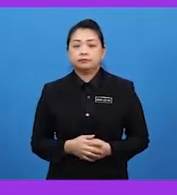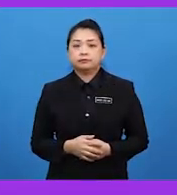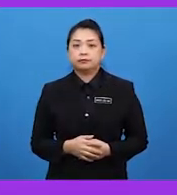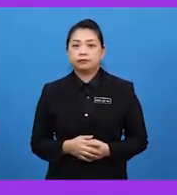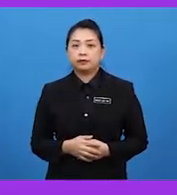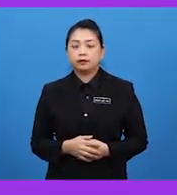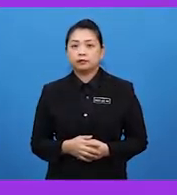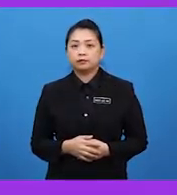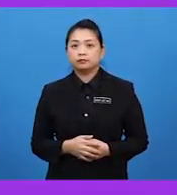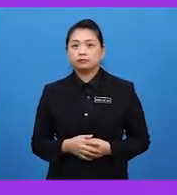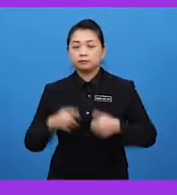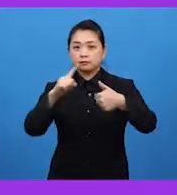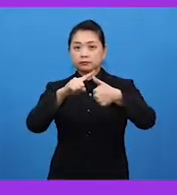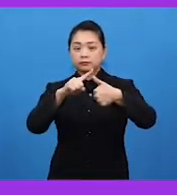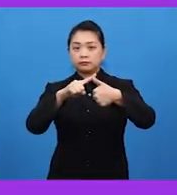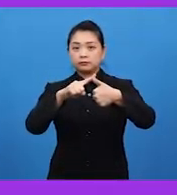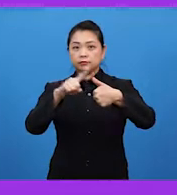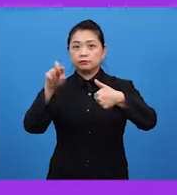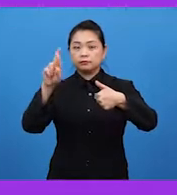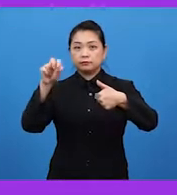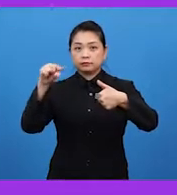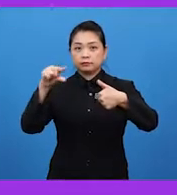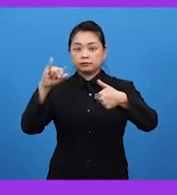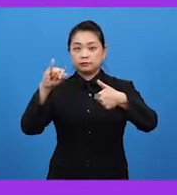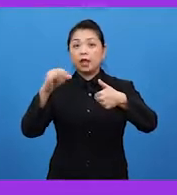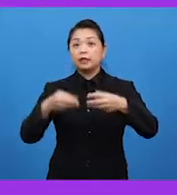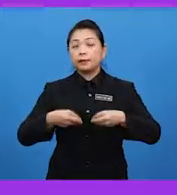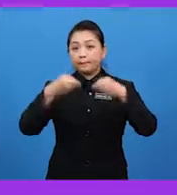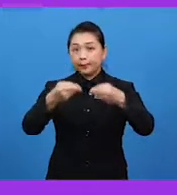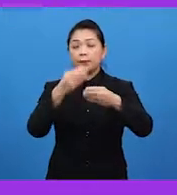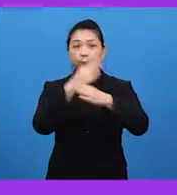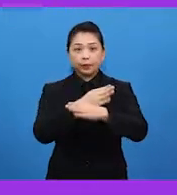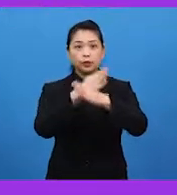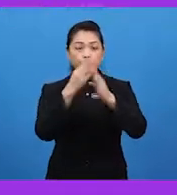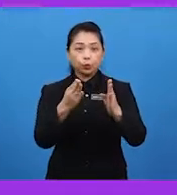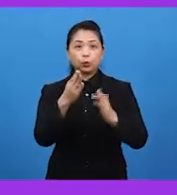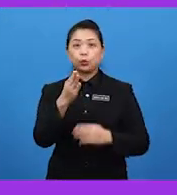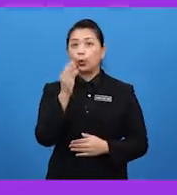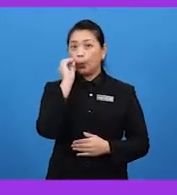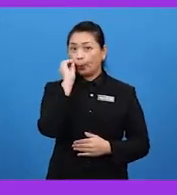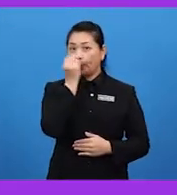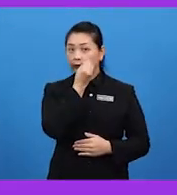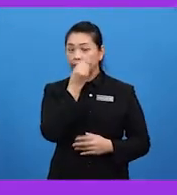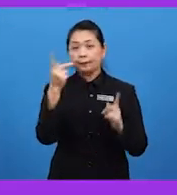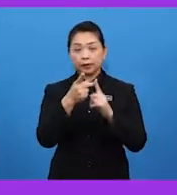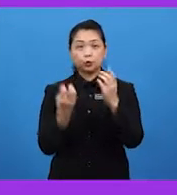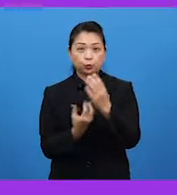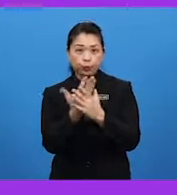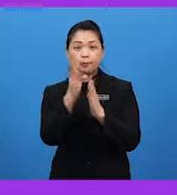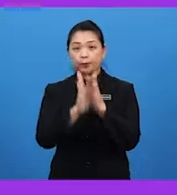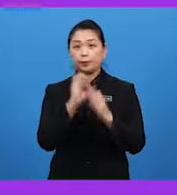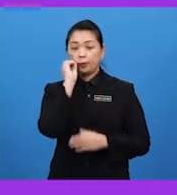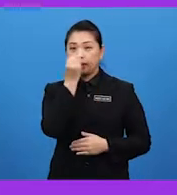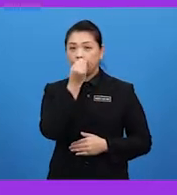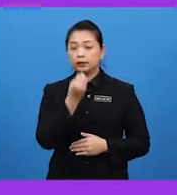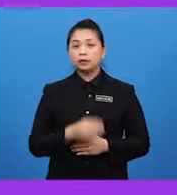Di ranggi, inilah yang memberikan bentuk bunga pada tumbuhan berbunga. Ranggi ini